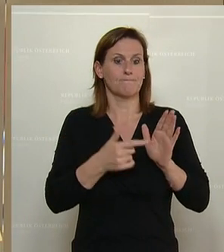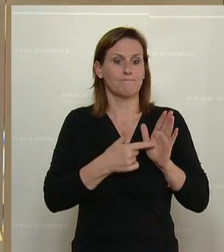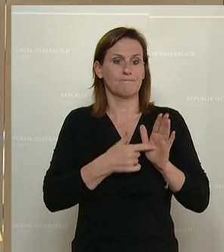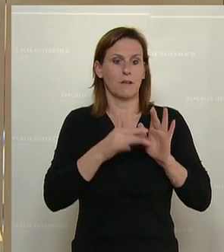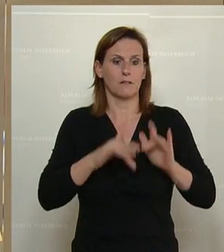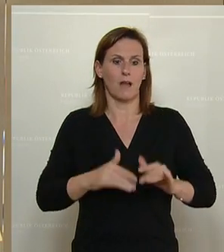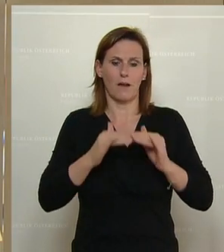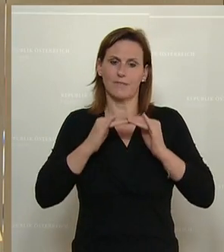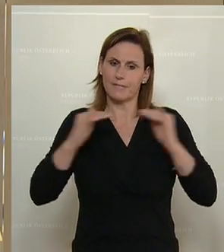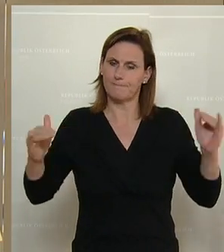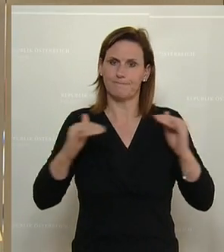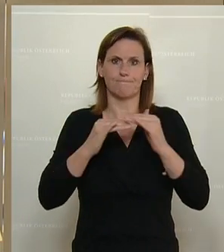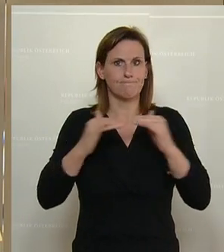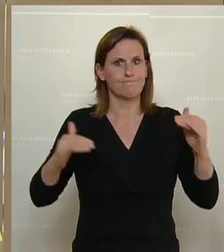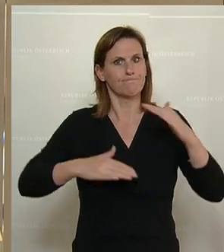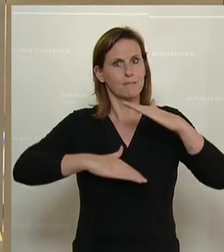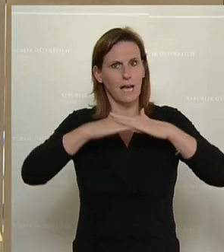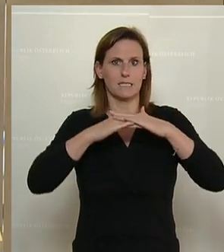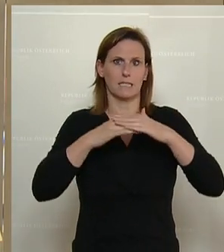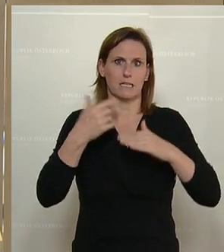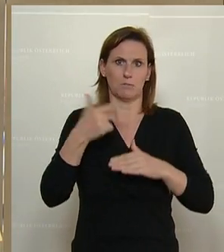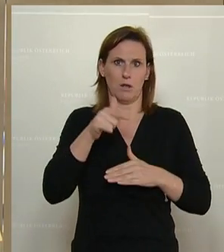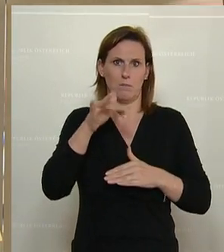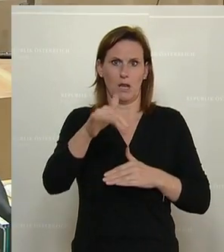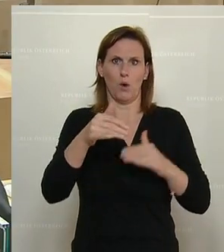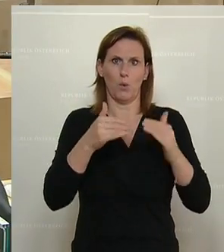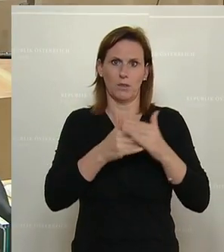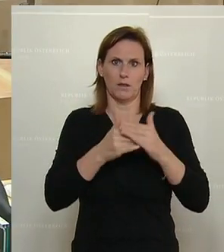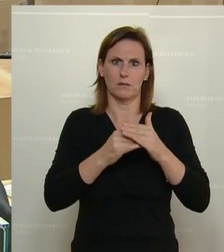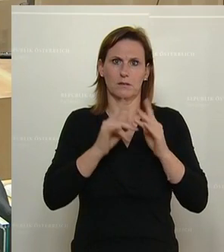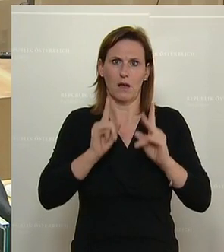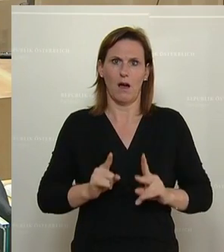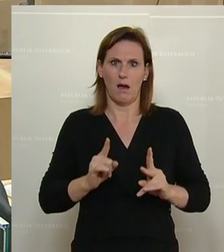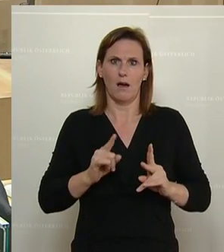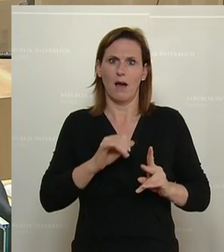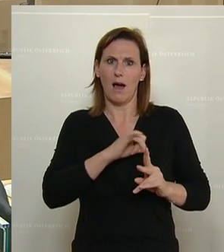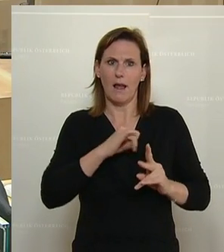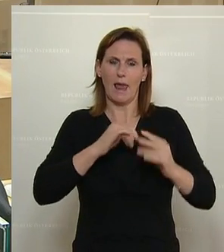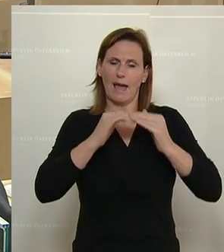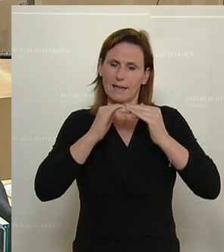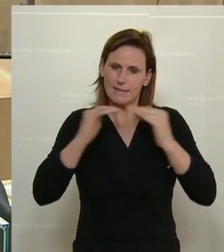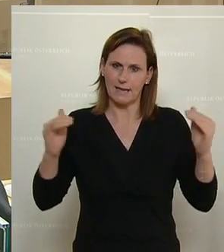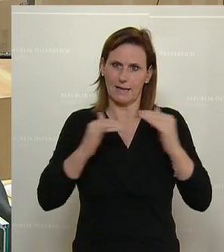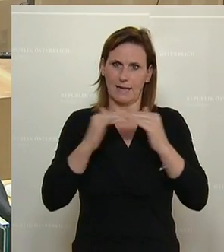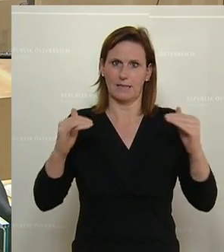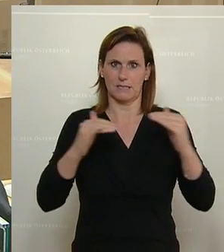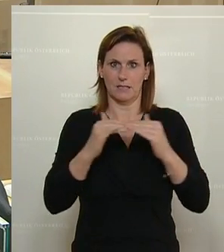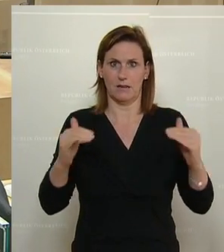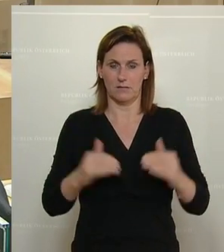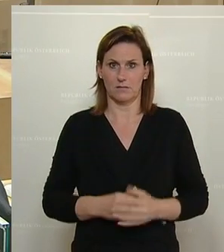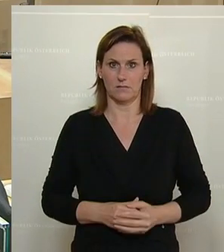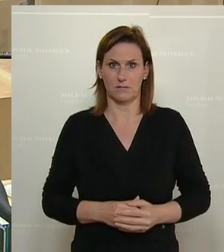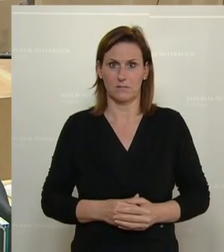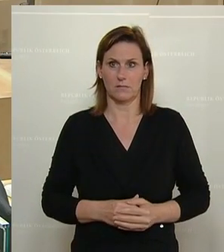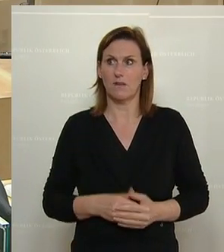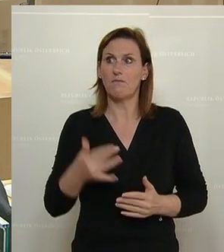Obergrenze von 200 Millionen Euro. Ausschließlich im Rahmen der avisierten Obergrenze. Was heißt denn das für